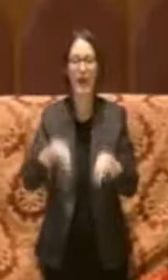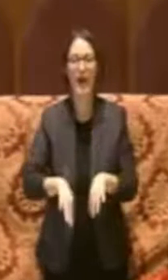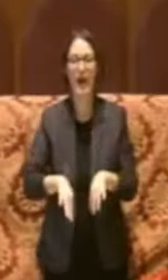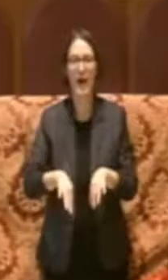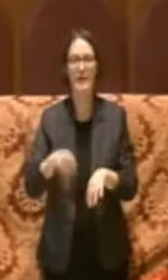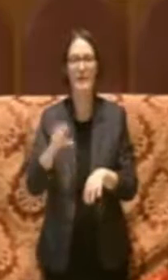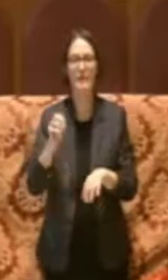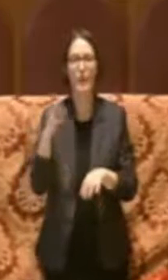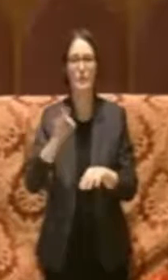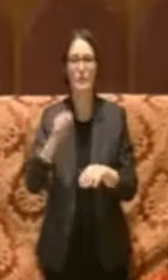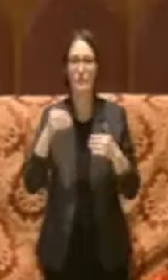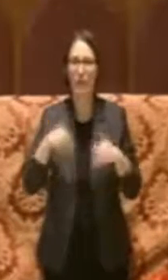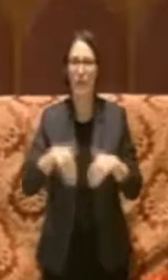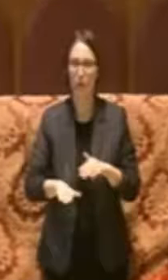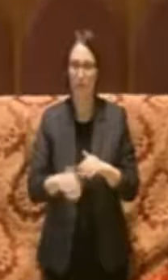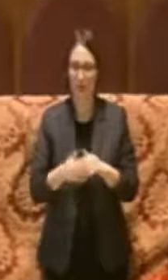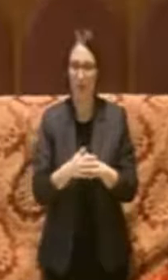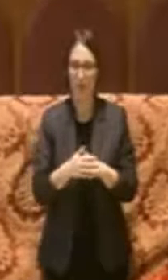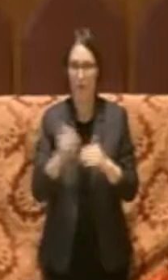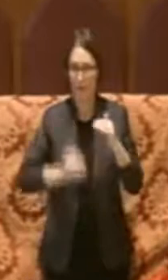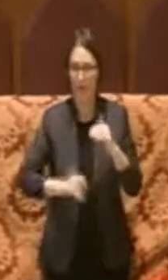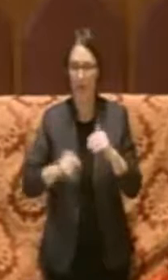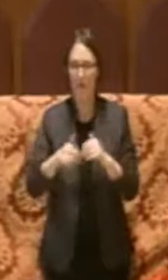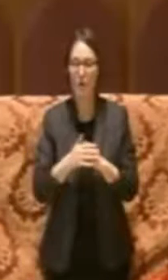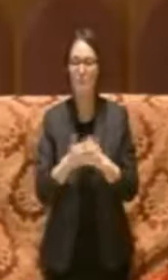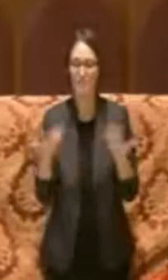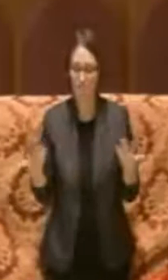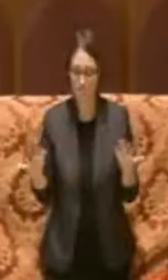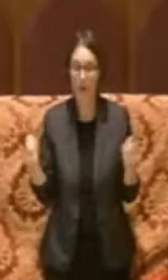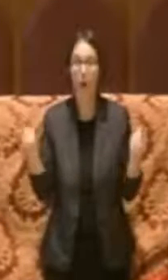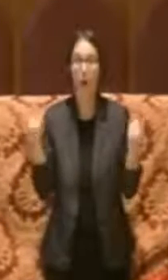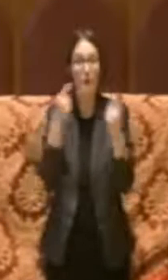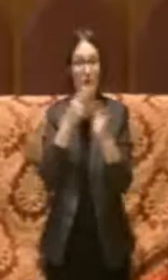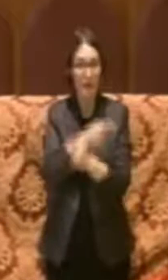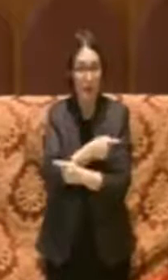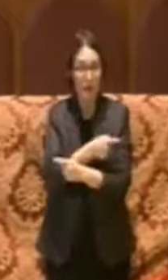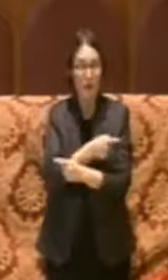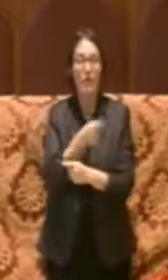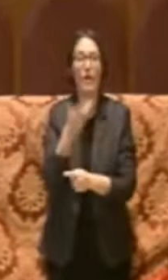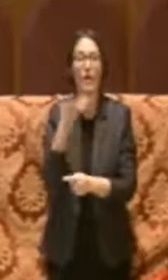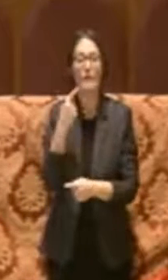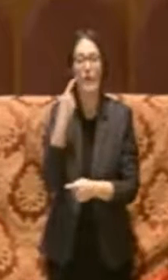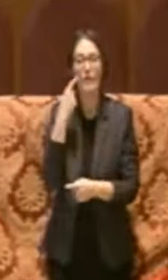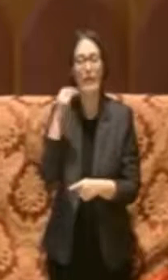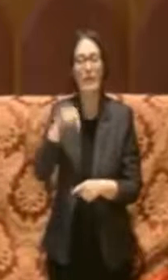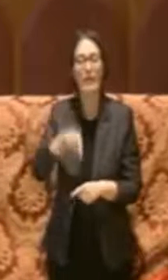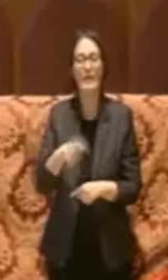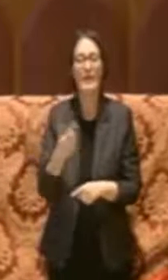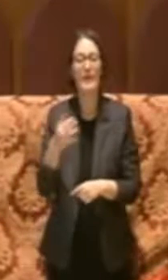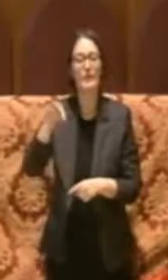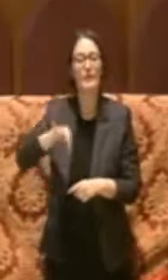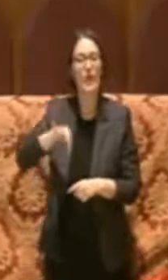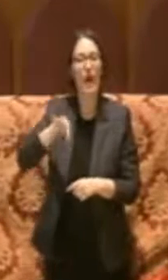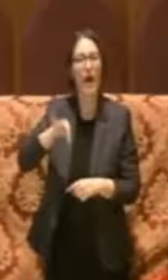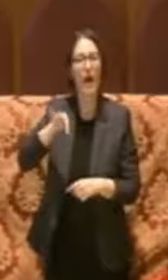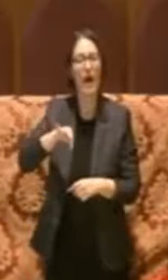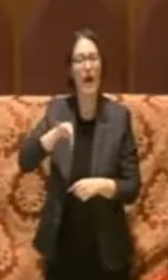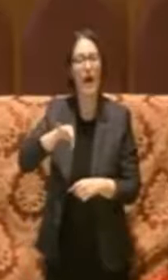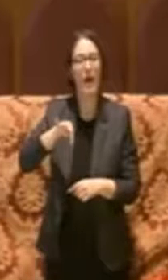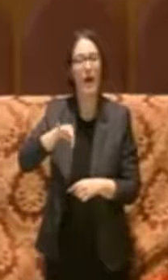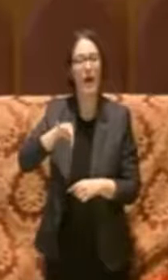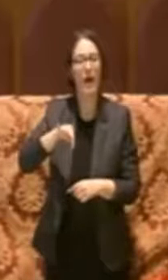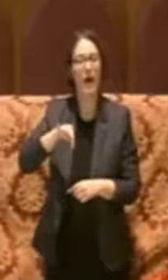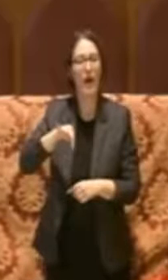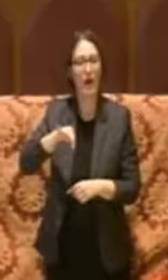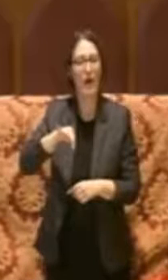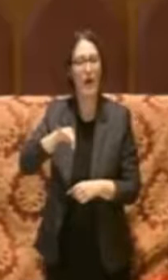15%. Viceversa, vorrei commentare anche i canoni invece per il